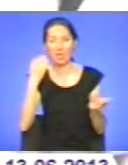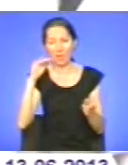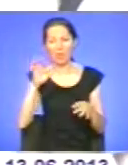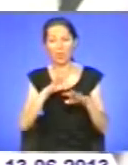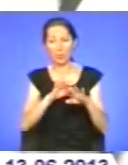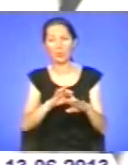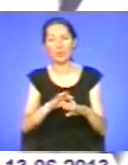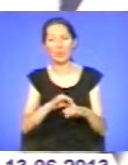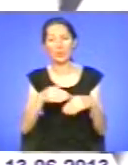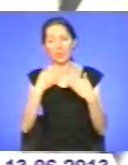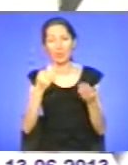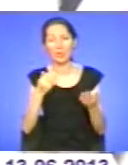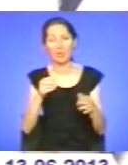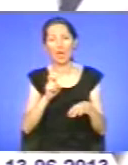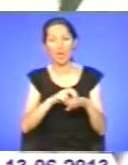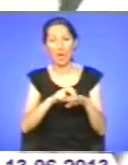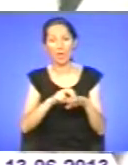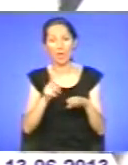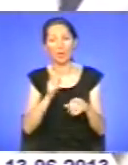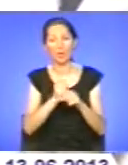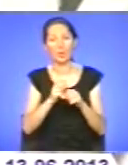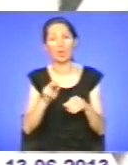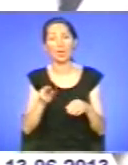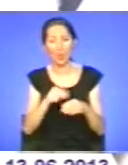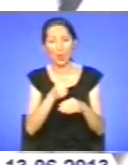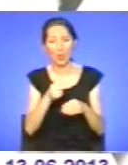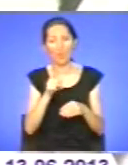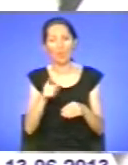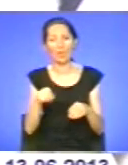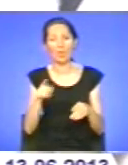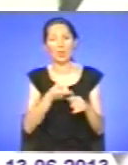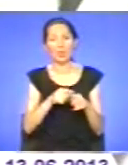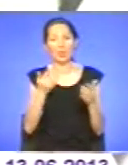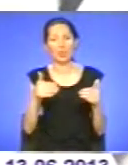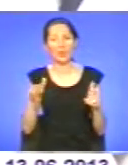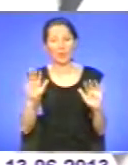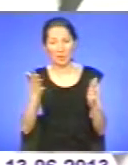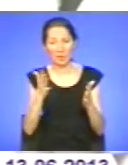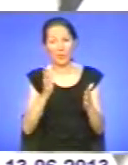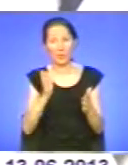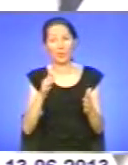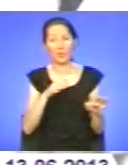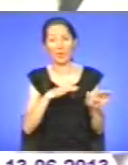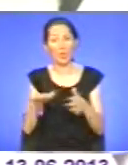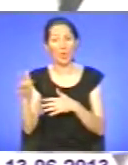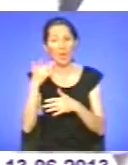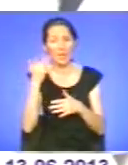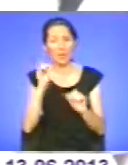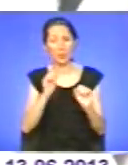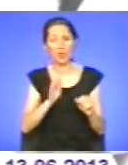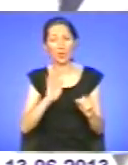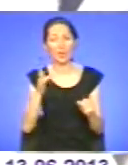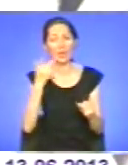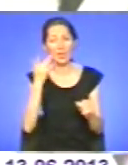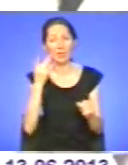тоді те ураження, яке сталося, буде проходити в значно легшій формі і можна буде мати швидше